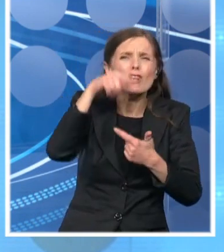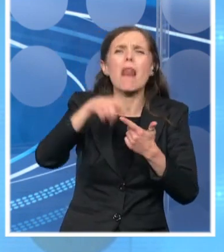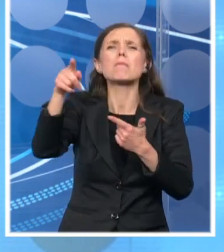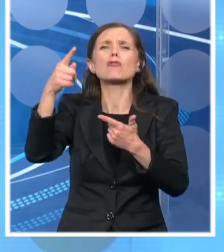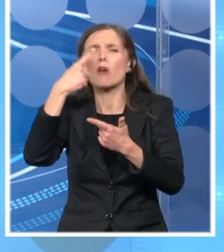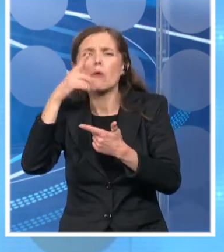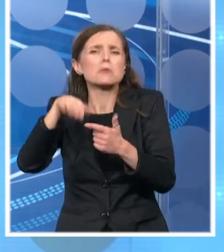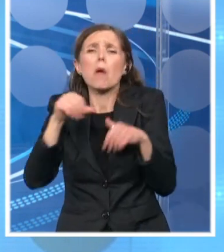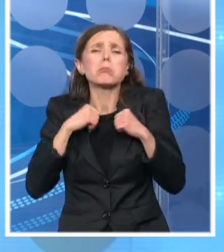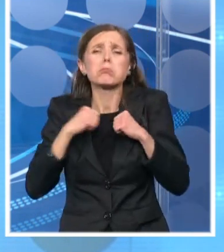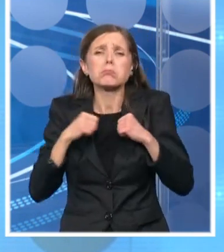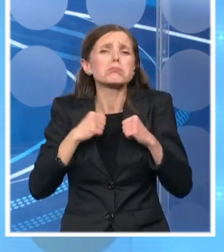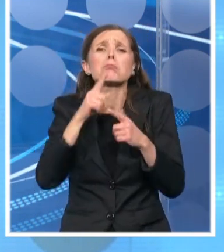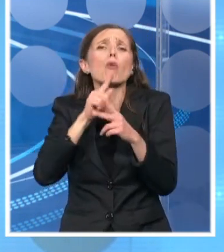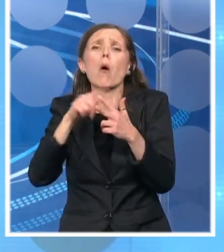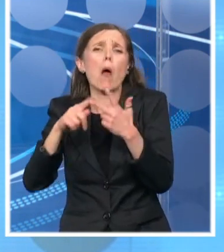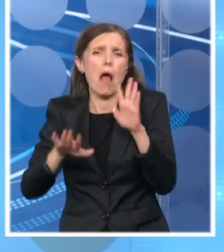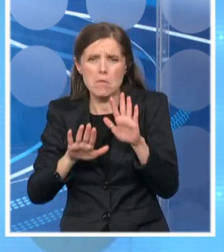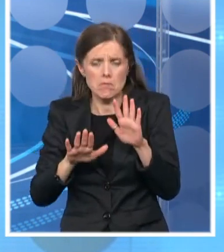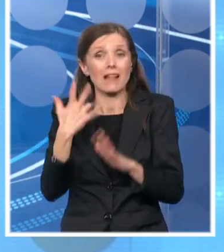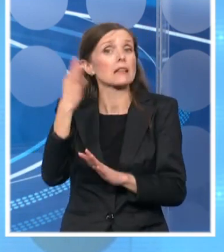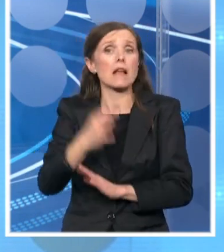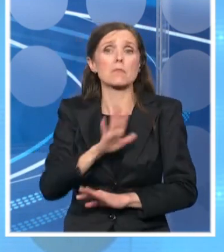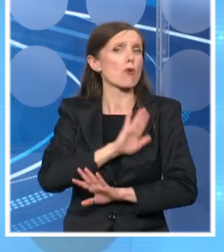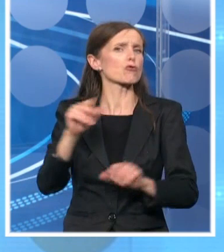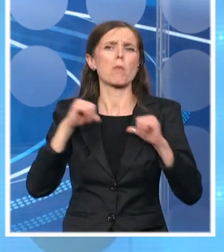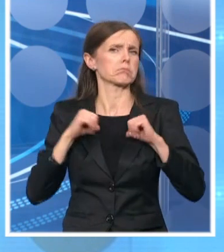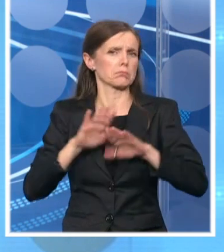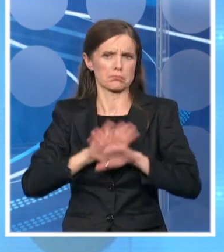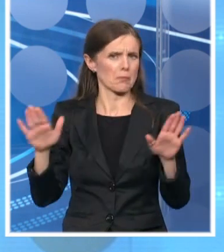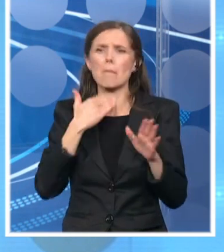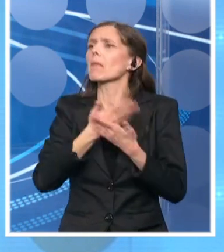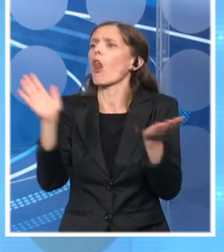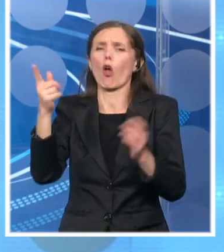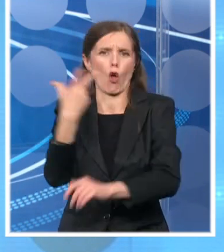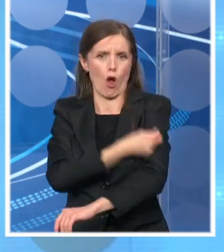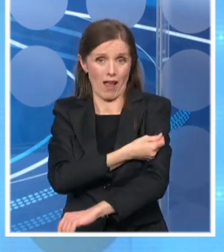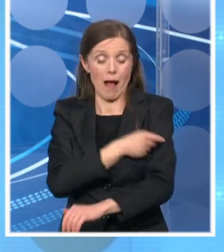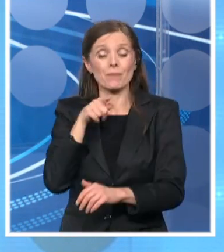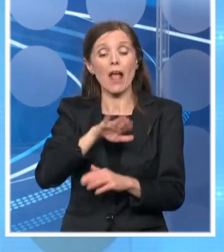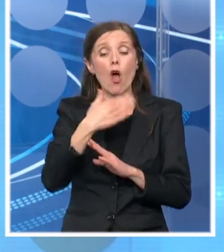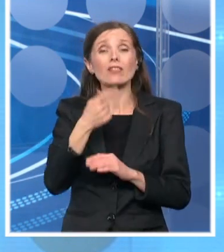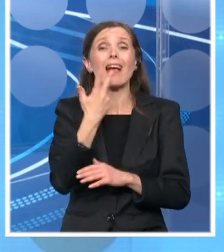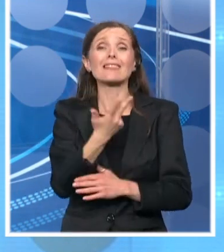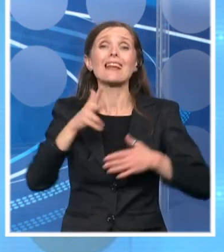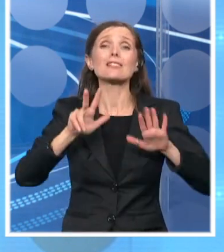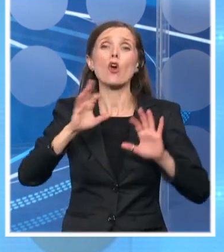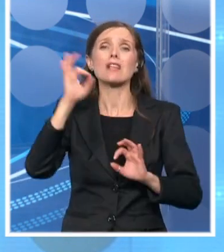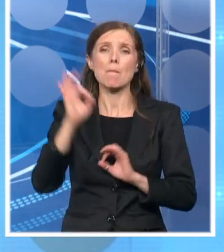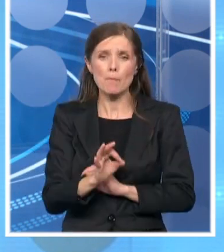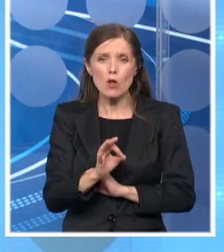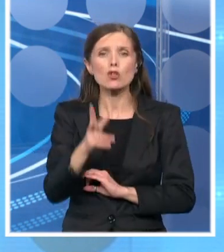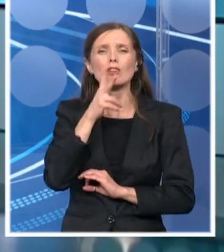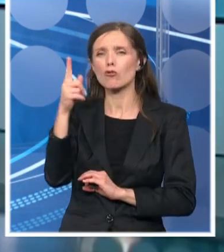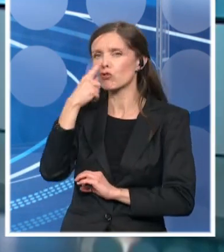tu, oni žele da je prime. Nakon toga 38% je zainteresovan